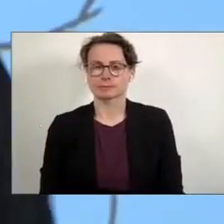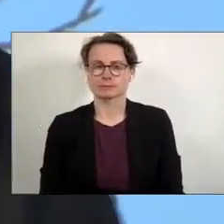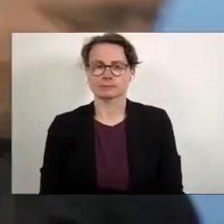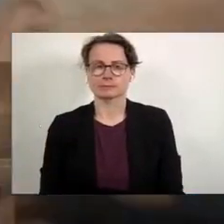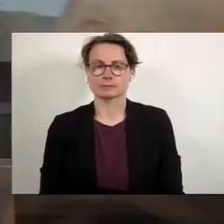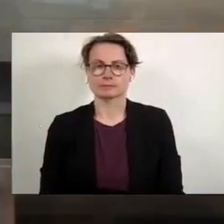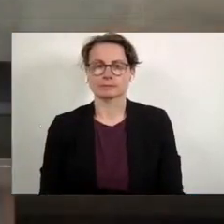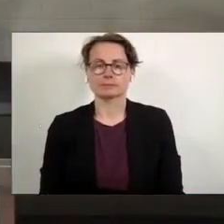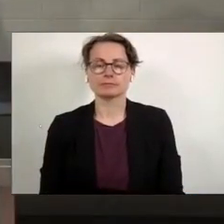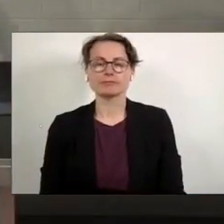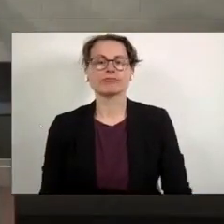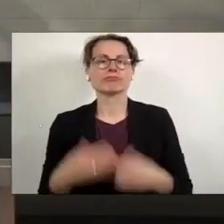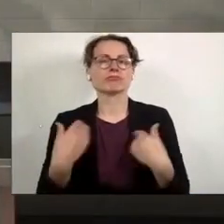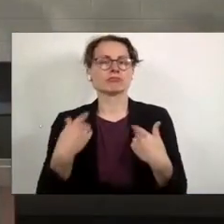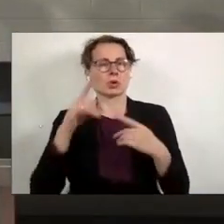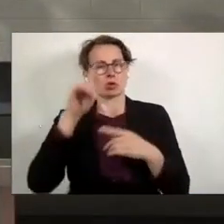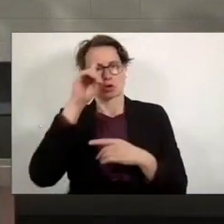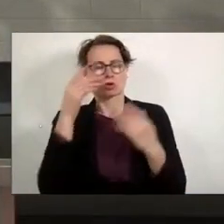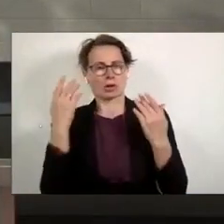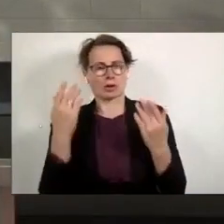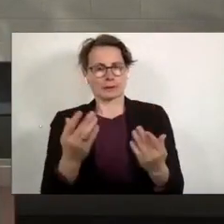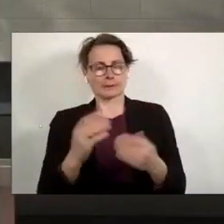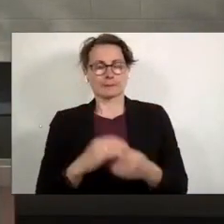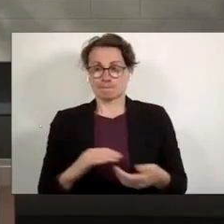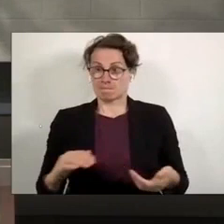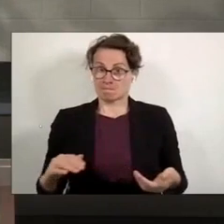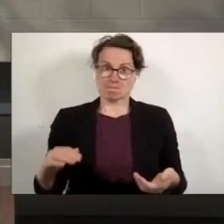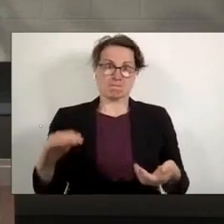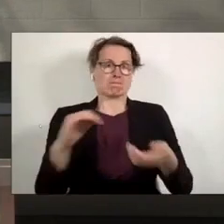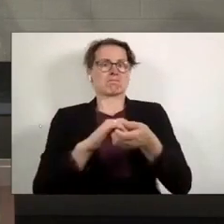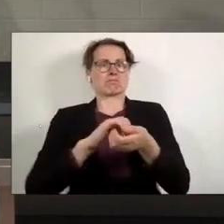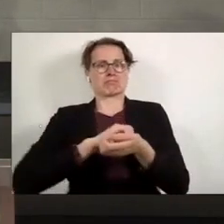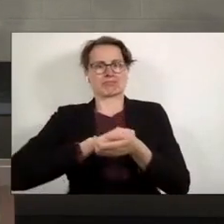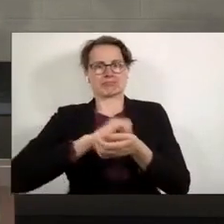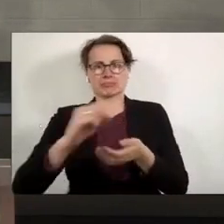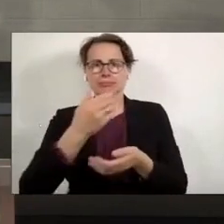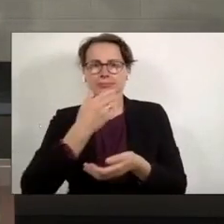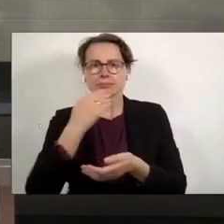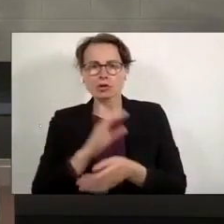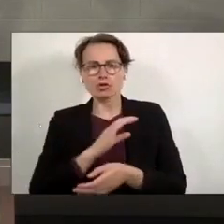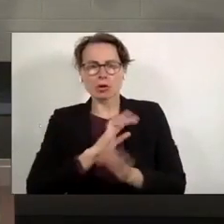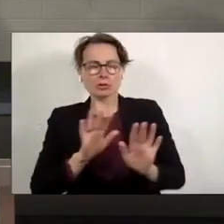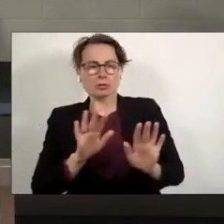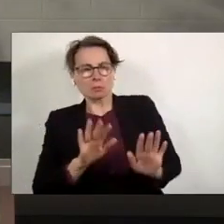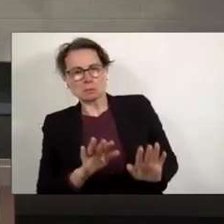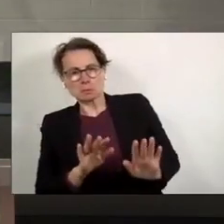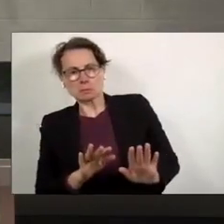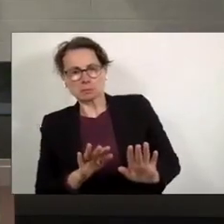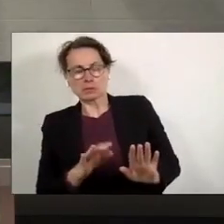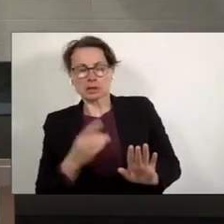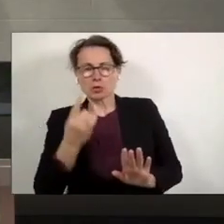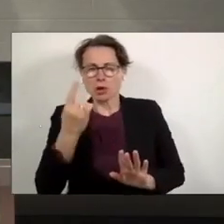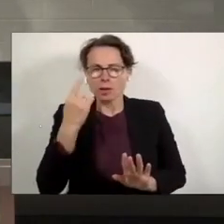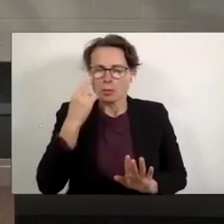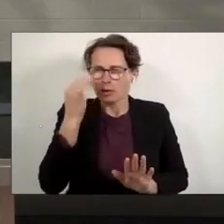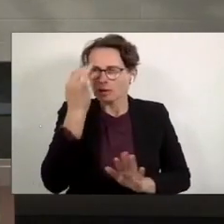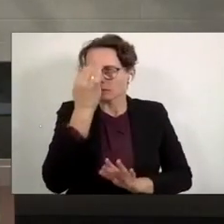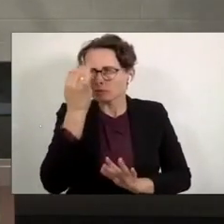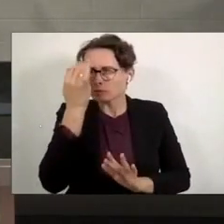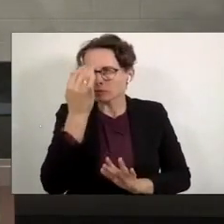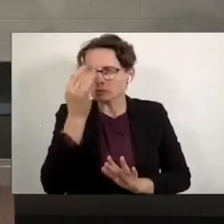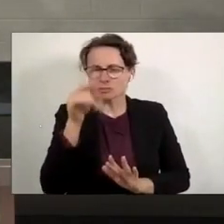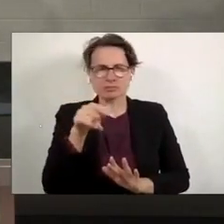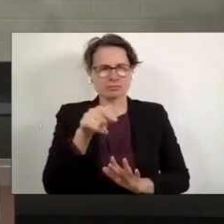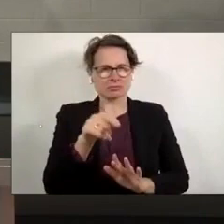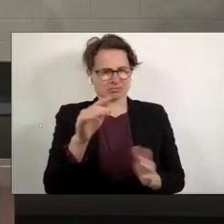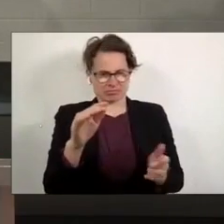Nun war Deutschland da, vereint im Sause-Schritt und ohne Chance innezuhalten, um auch nur einen Moment darüber nachzudenken, was diese